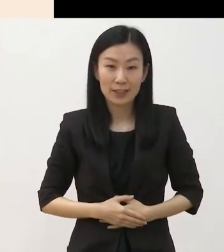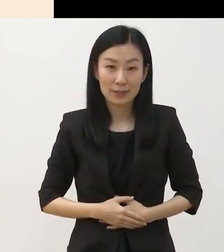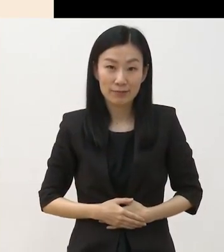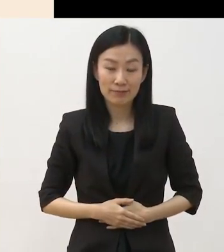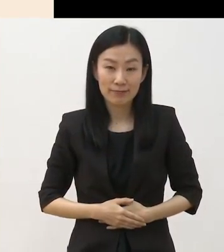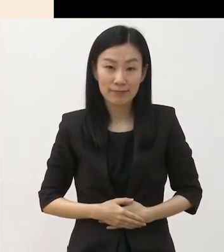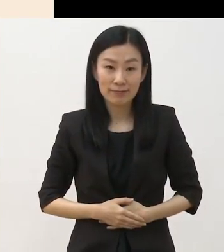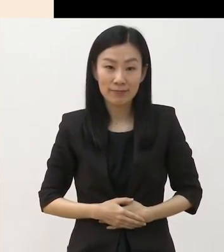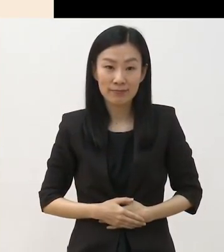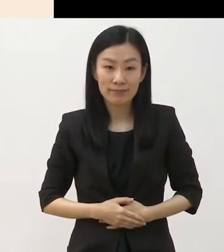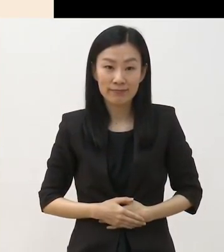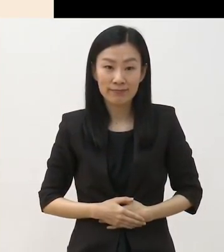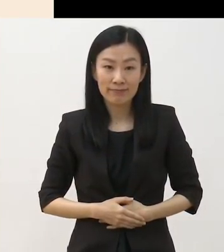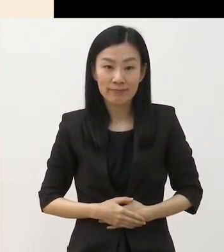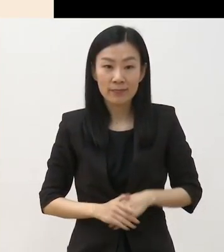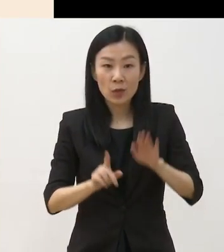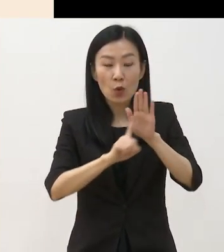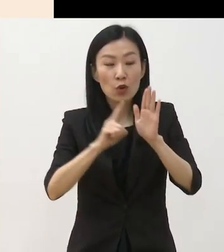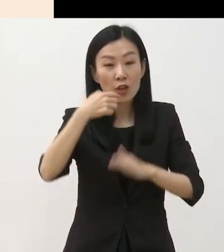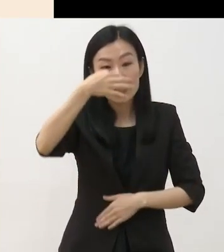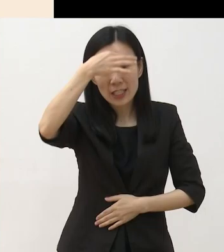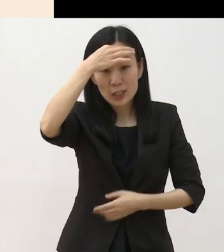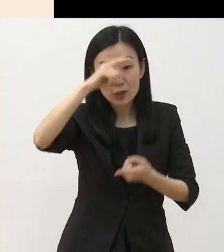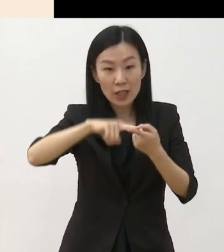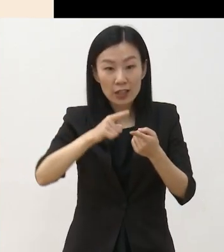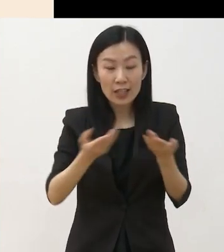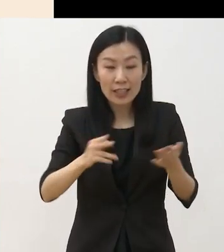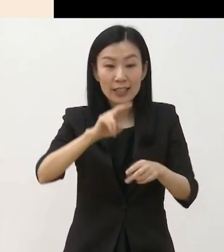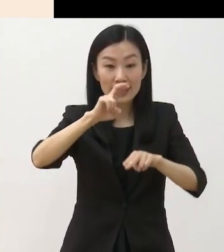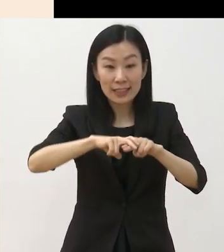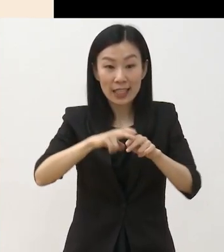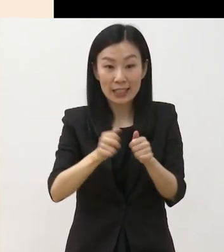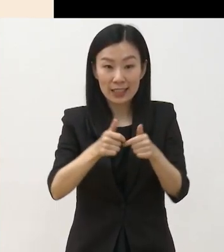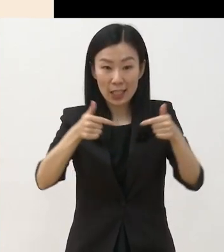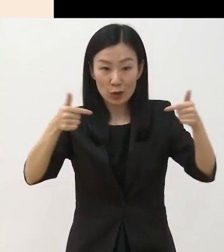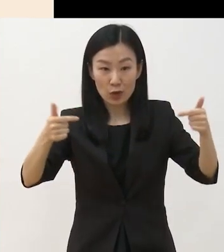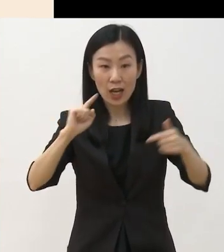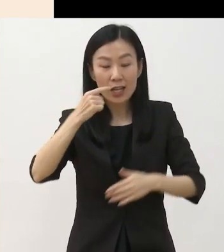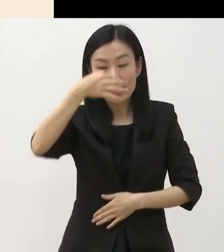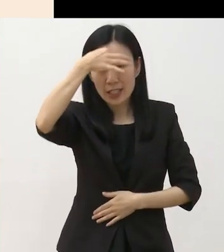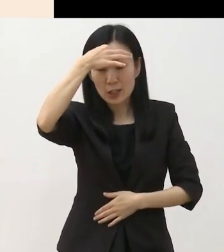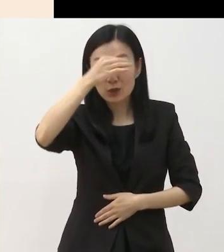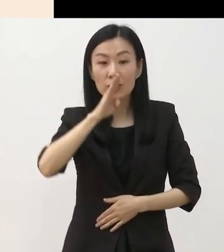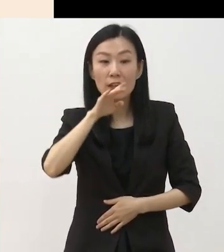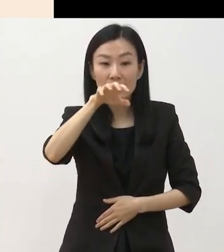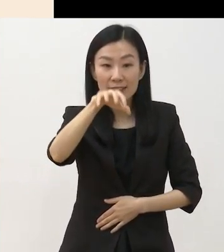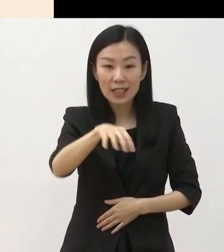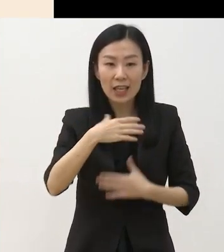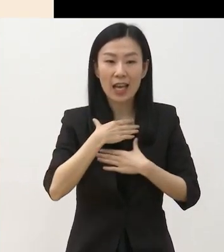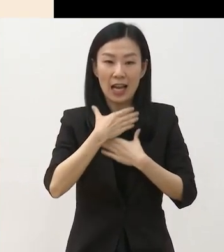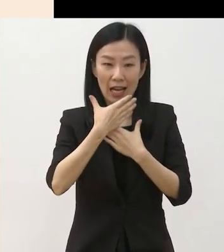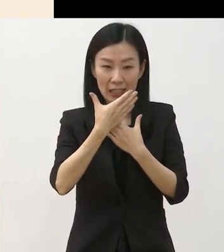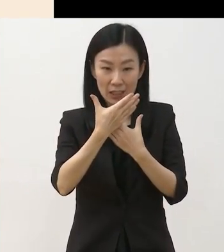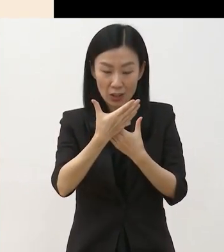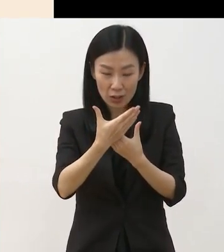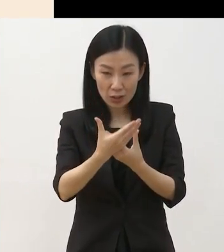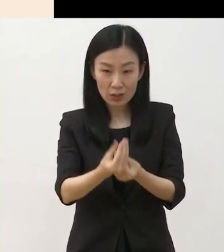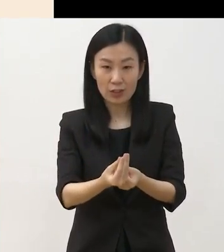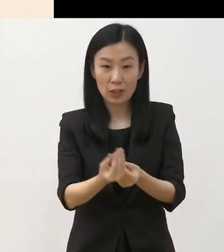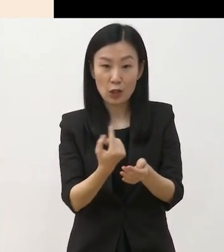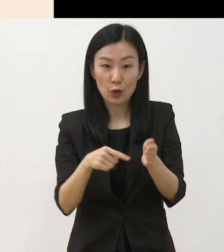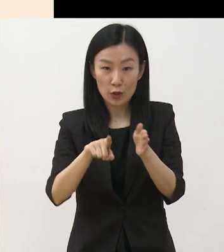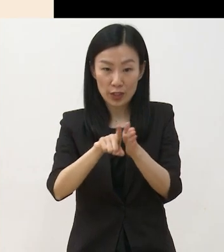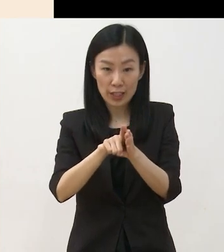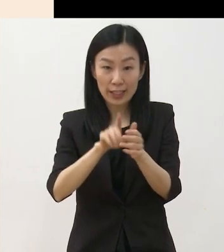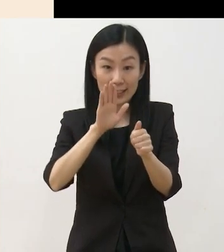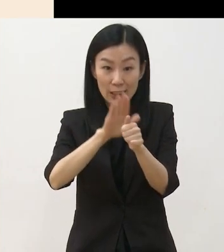공연예술 분야의 청년예술가의 일자리 창출과 예술 현장으로의 안정적 진입을 지원하는 데